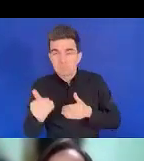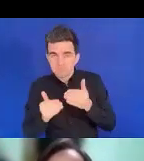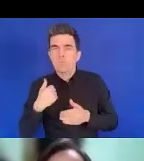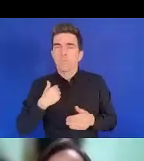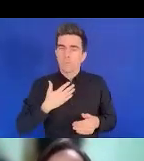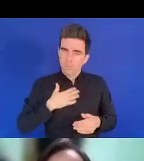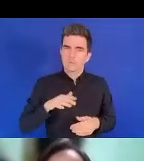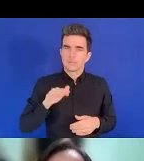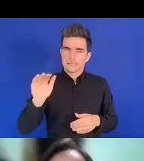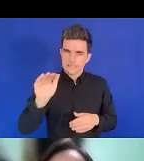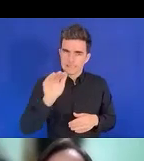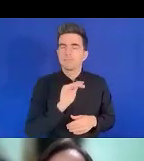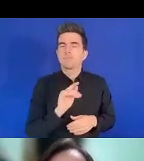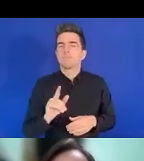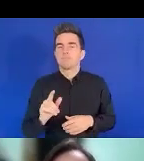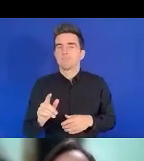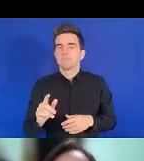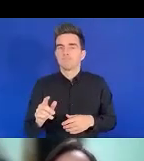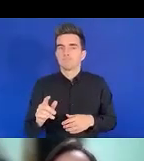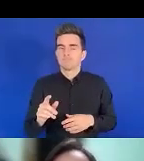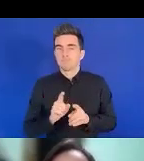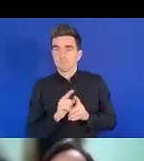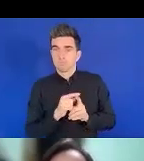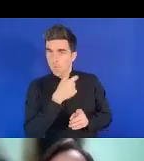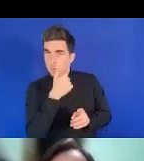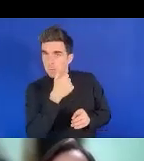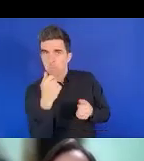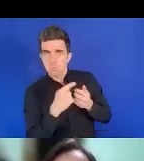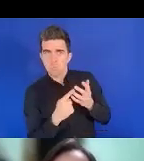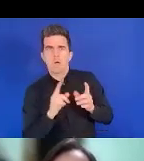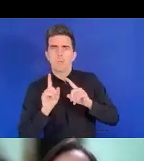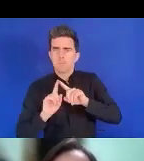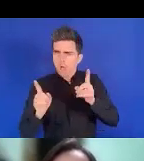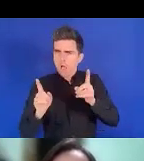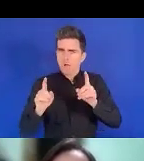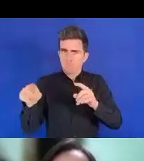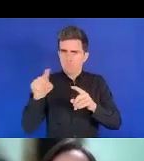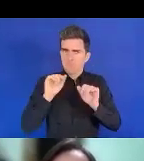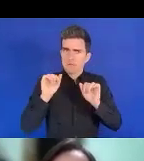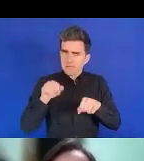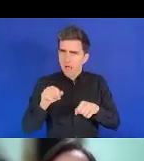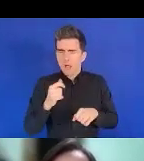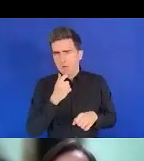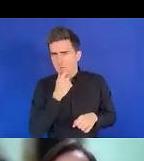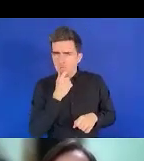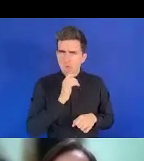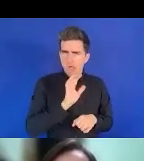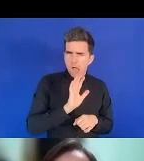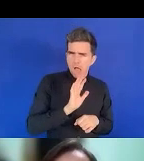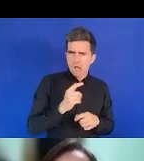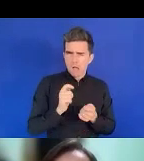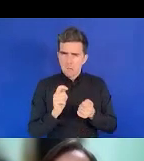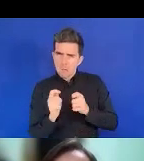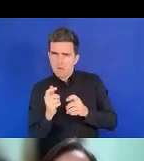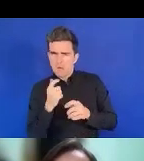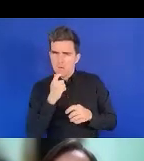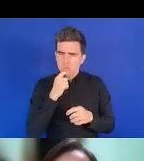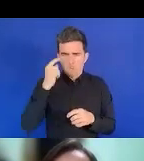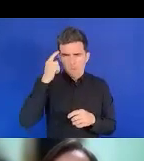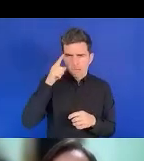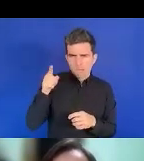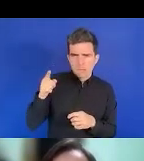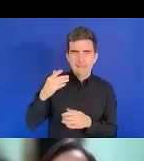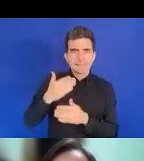d'utiliser le tableau de bord pour les personnes handicapées pour